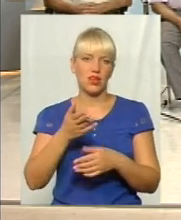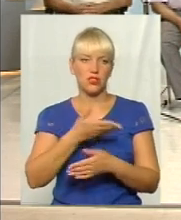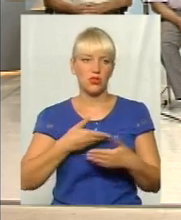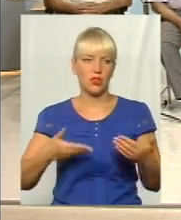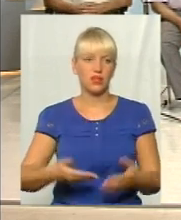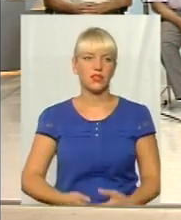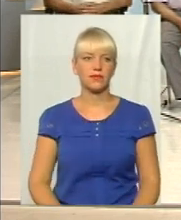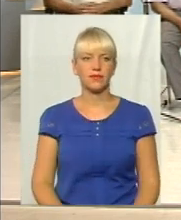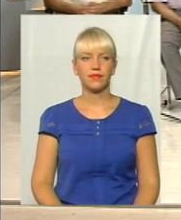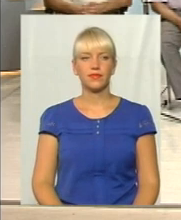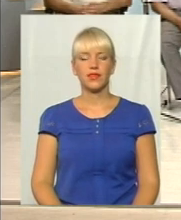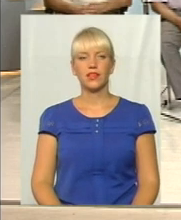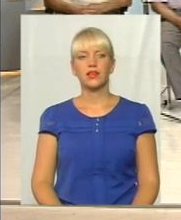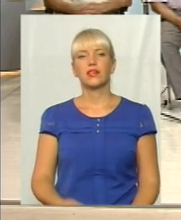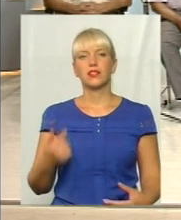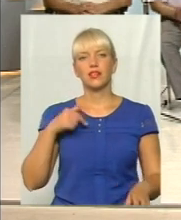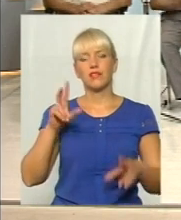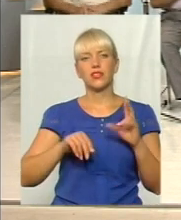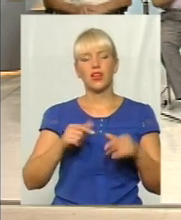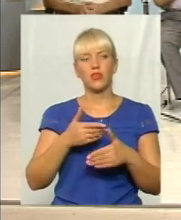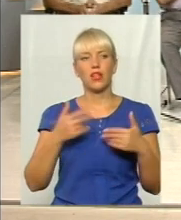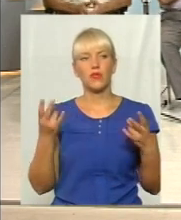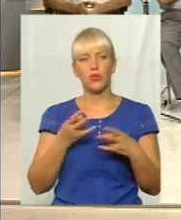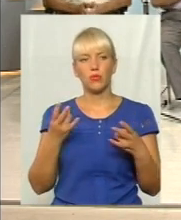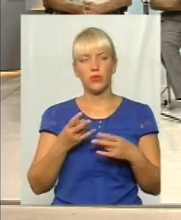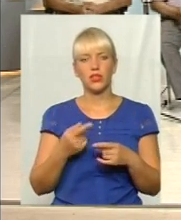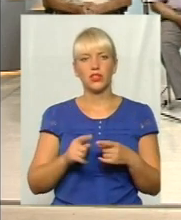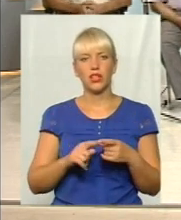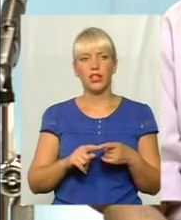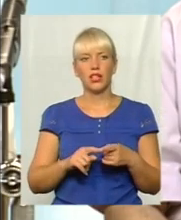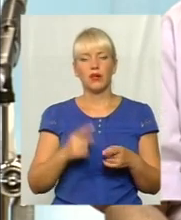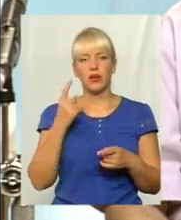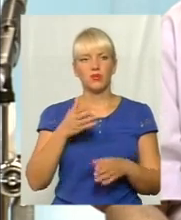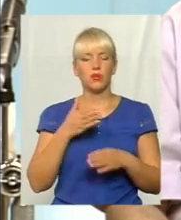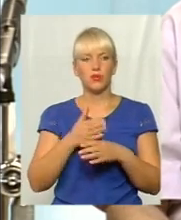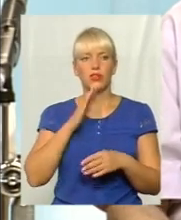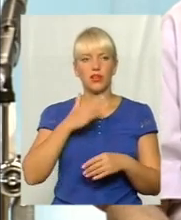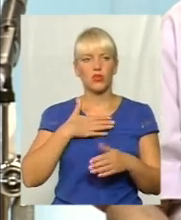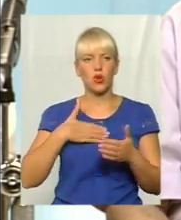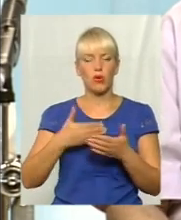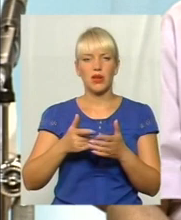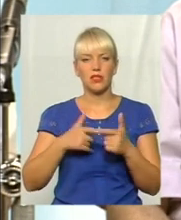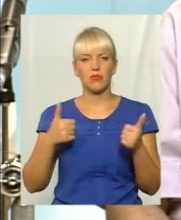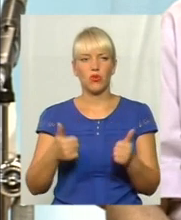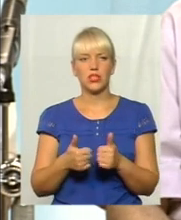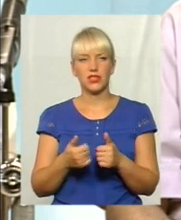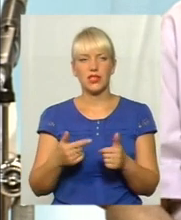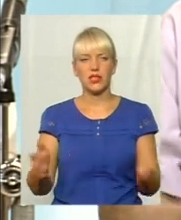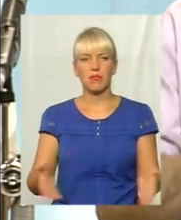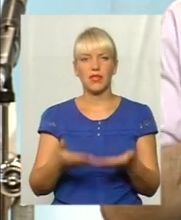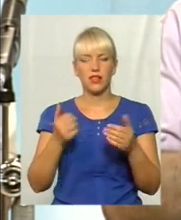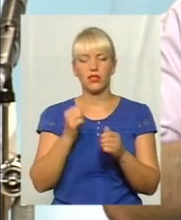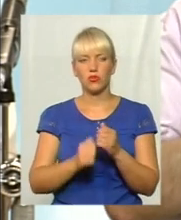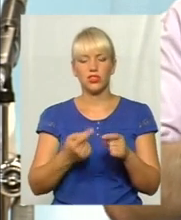Ларисо. Ну, я вважаю, що нам необхідно з нашими першими помічниками, з нашими громадськими реалізаціями підняти